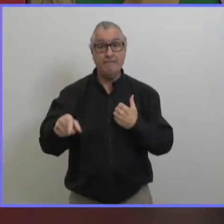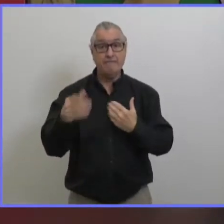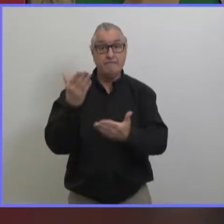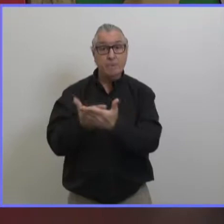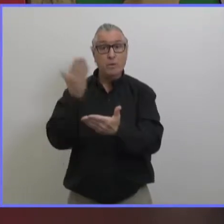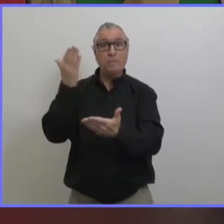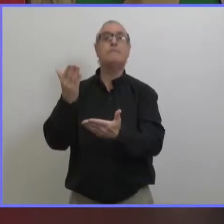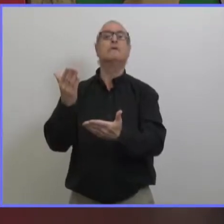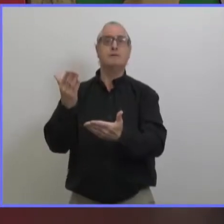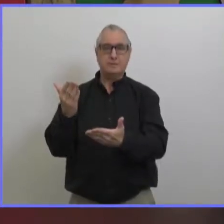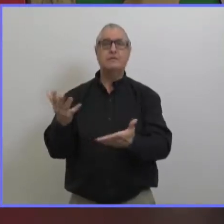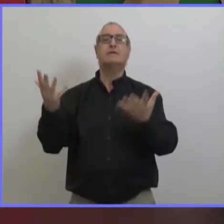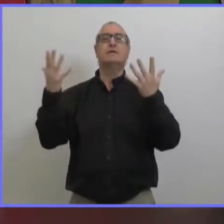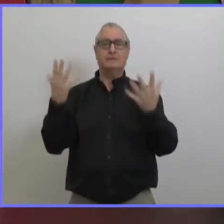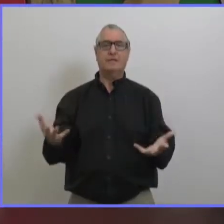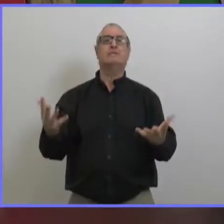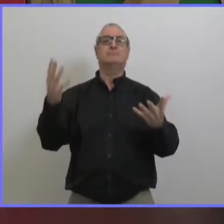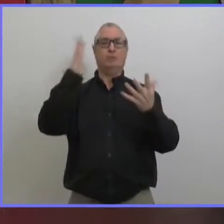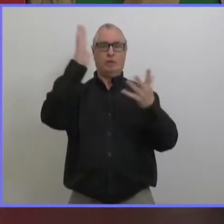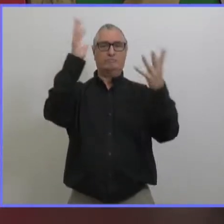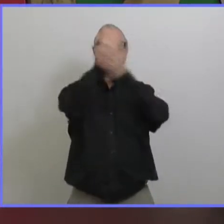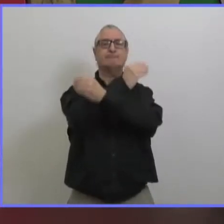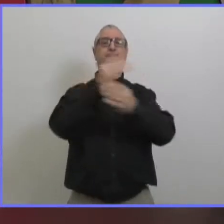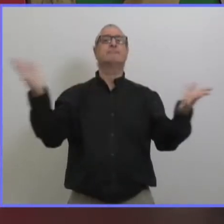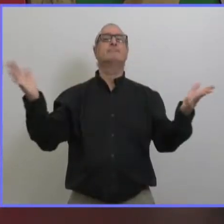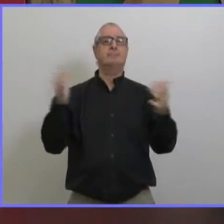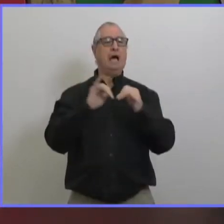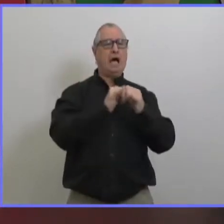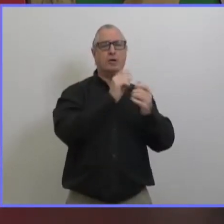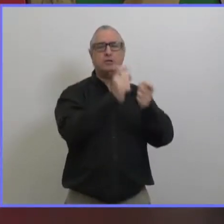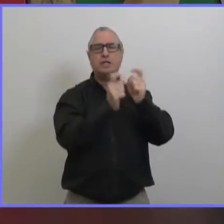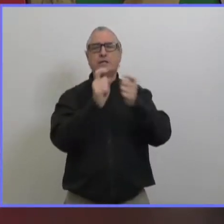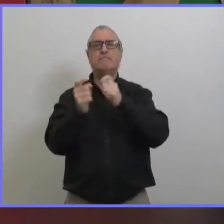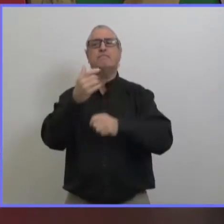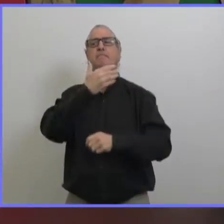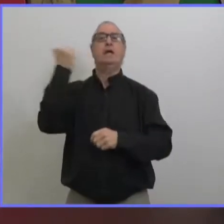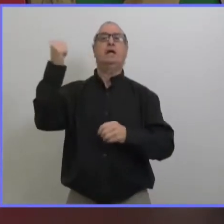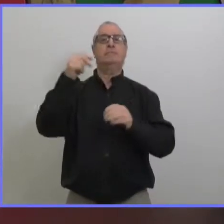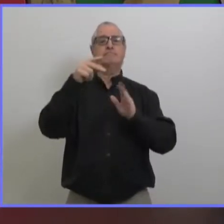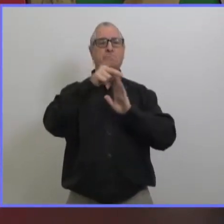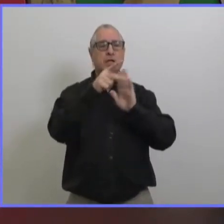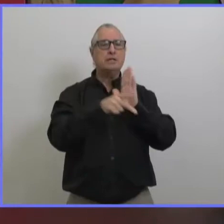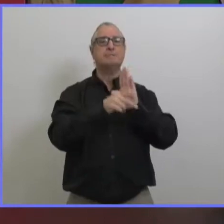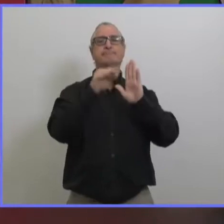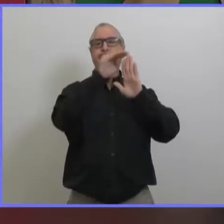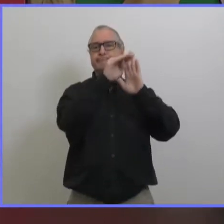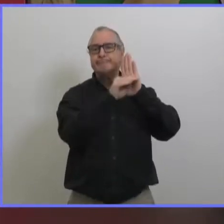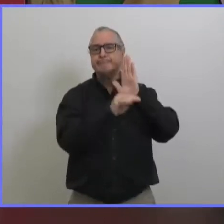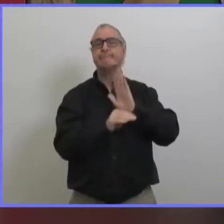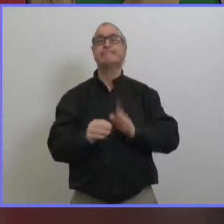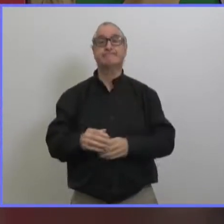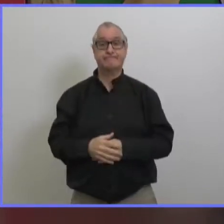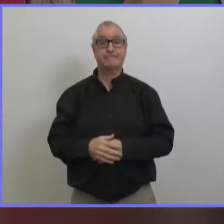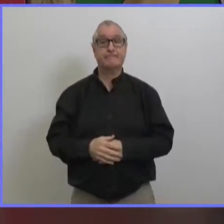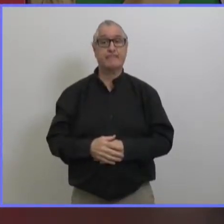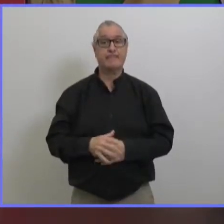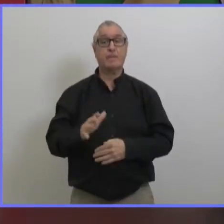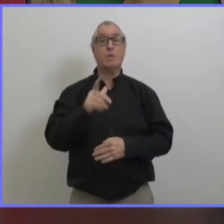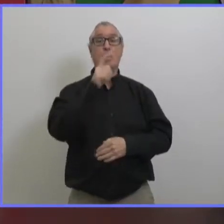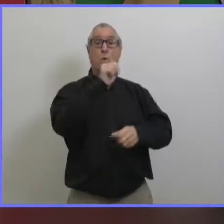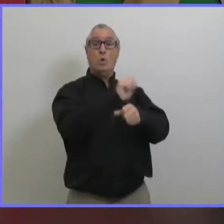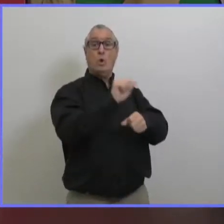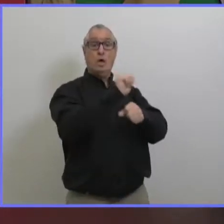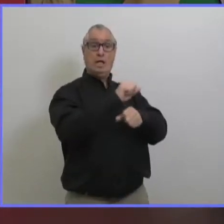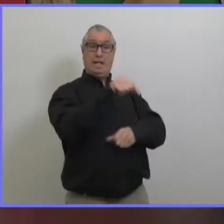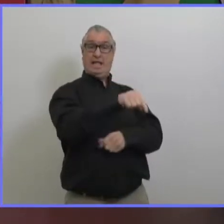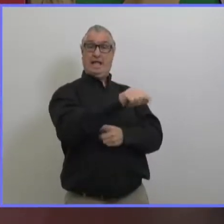dirigeants de santé publique peuvent prendre des bonnes décisions dans la lutte contre la pandémie de comé 19 nous voulons remercier le